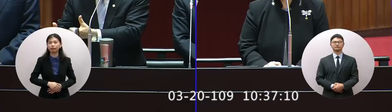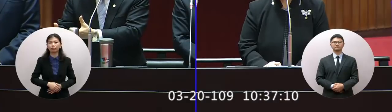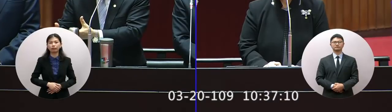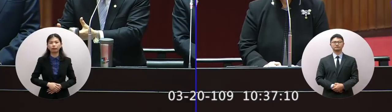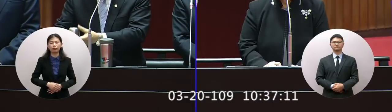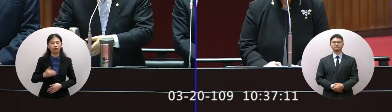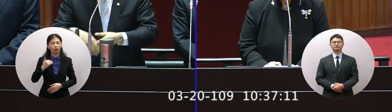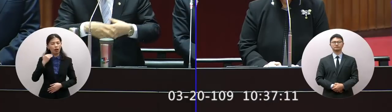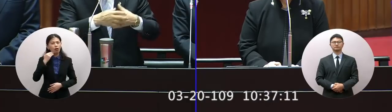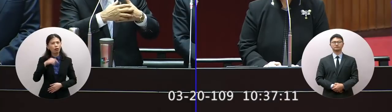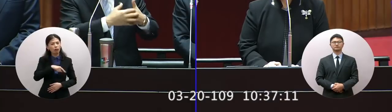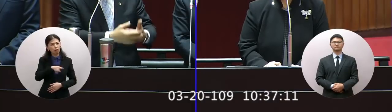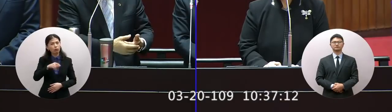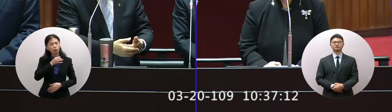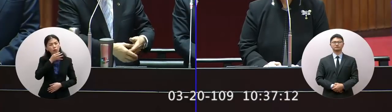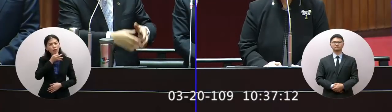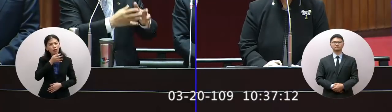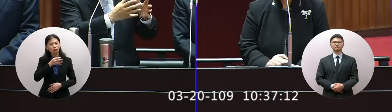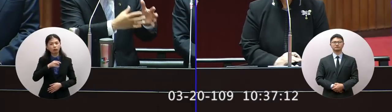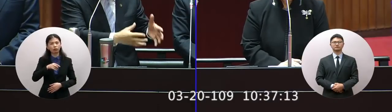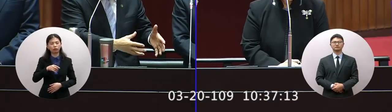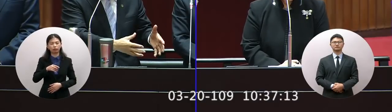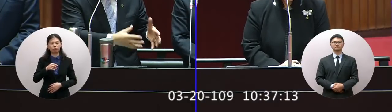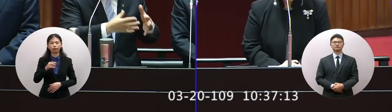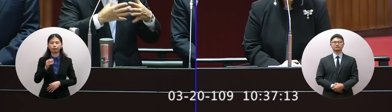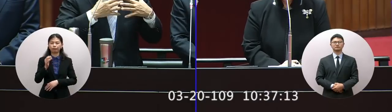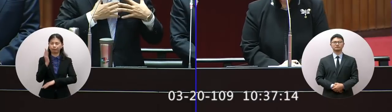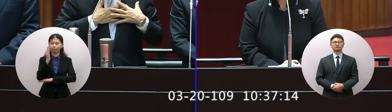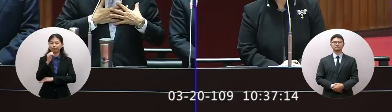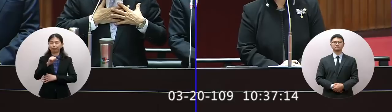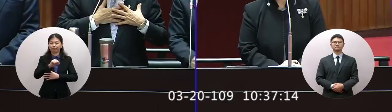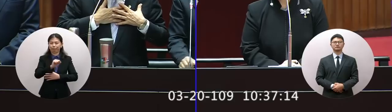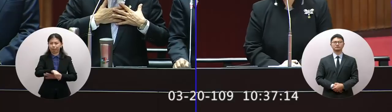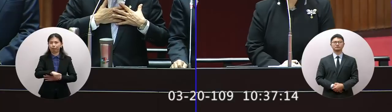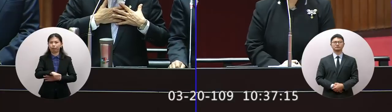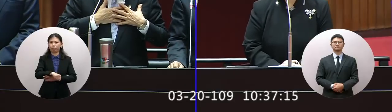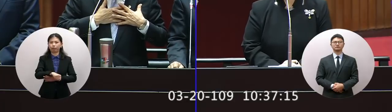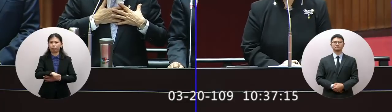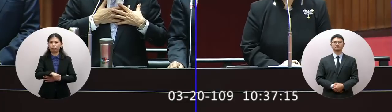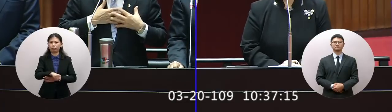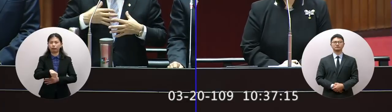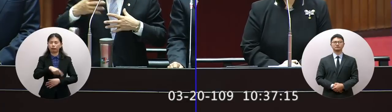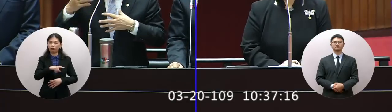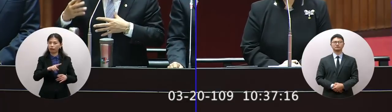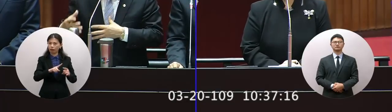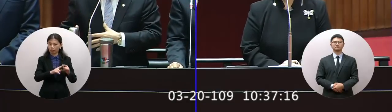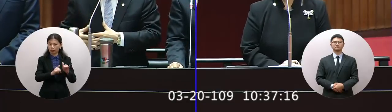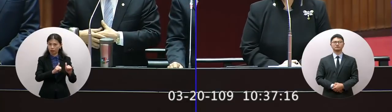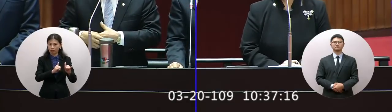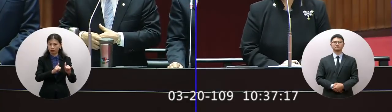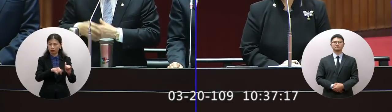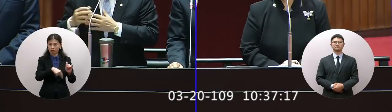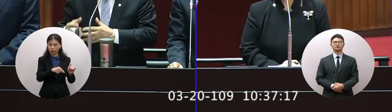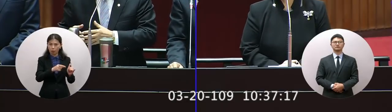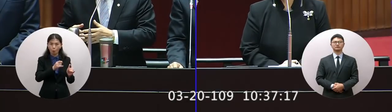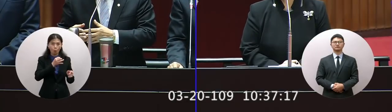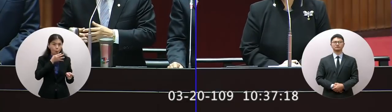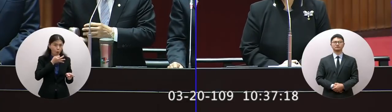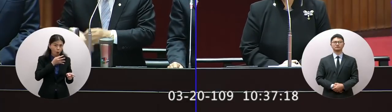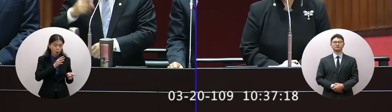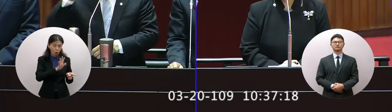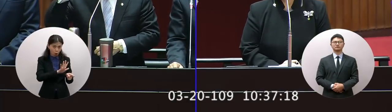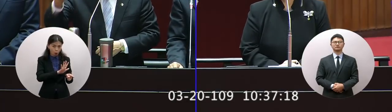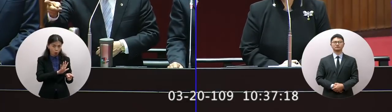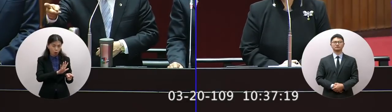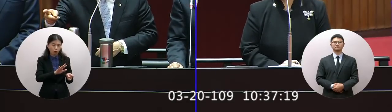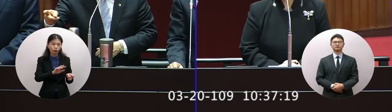到一個程度我們可以同意相關在我們這兒的同胞在一定的素容一定的